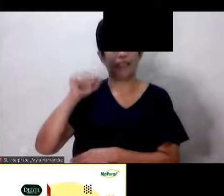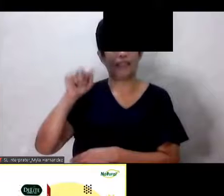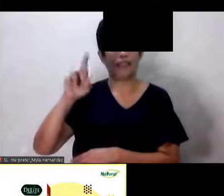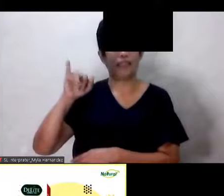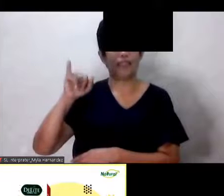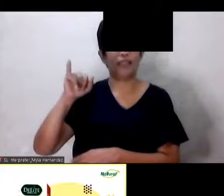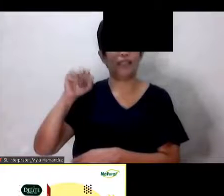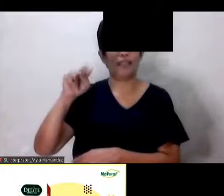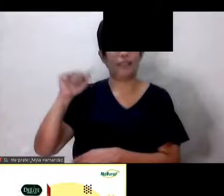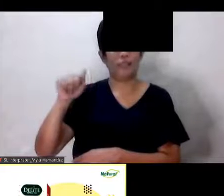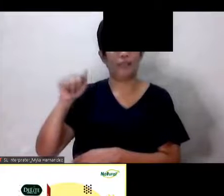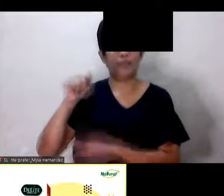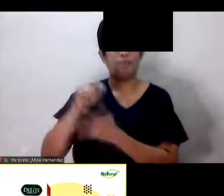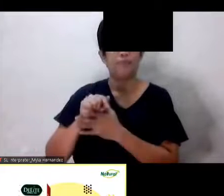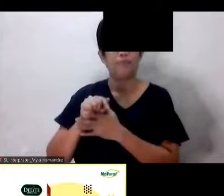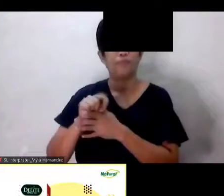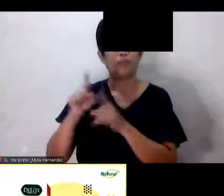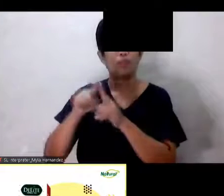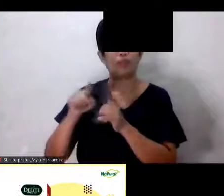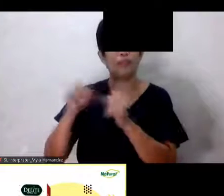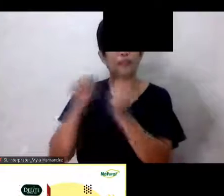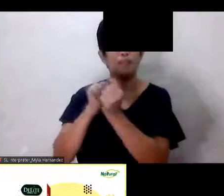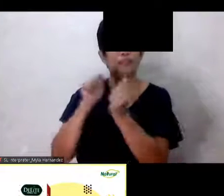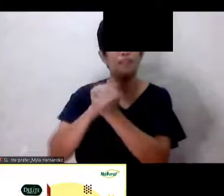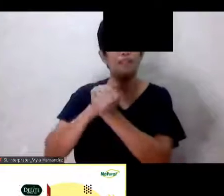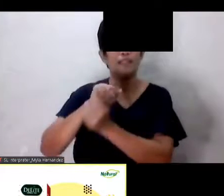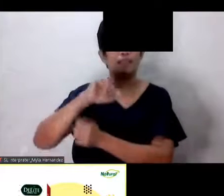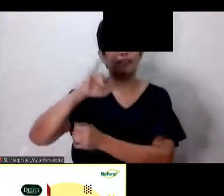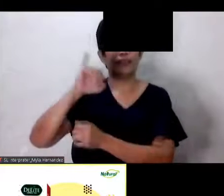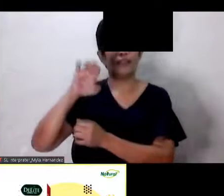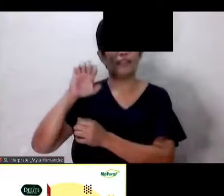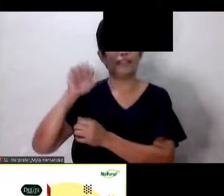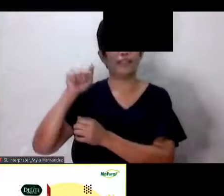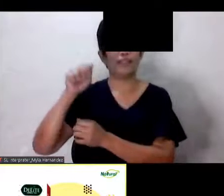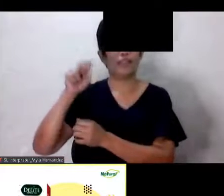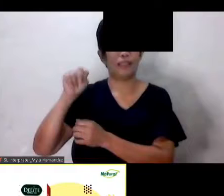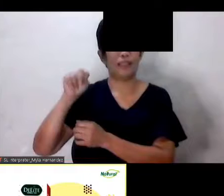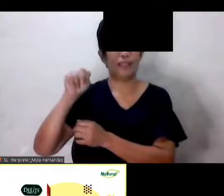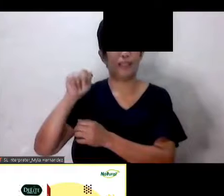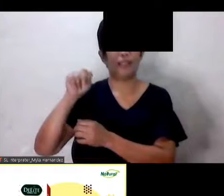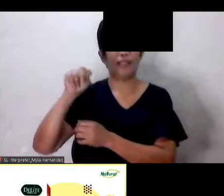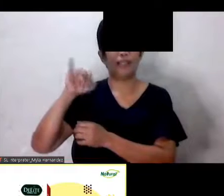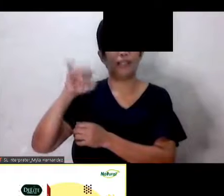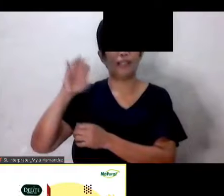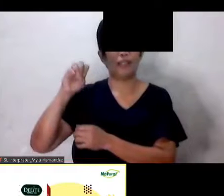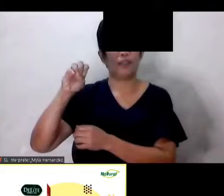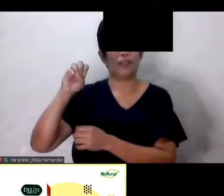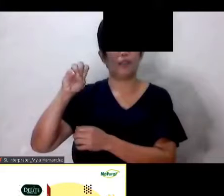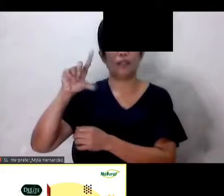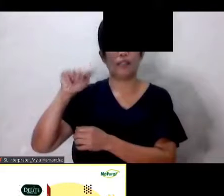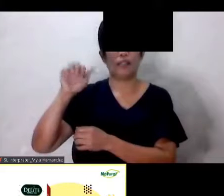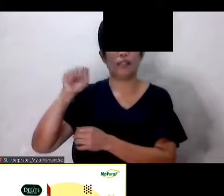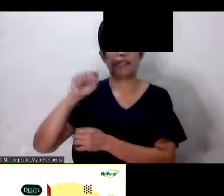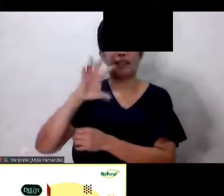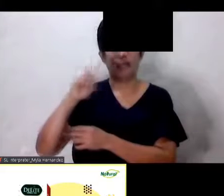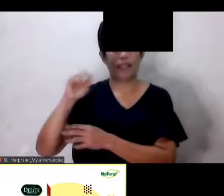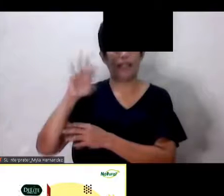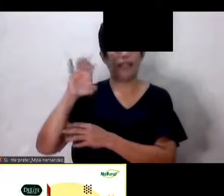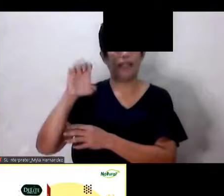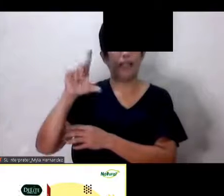At ang aking kasama si Jean Nicolas ang kanyang biyanan na si Elanita Nicolas at ang kanyang nanay na si Mami